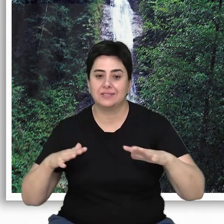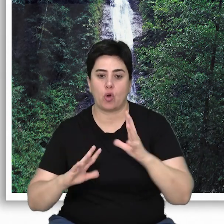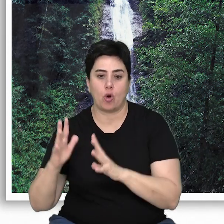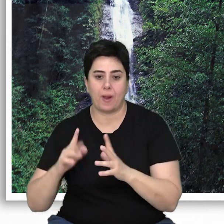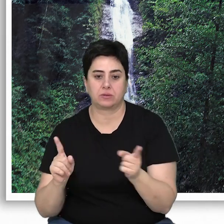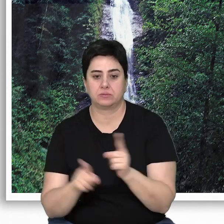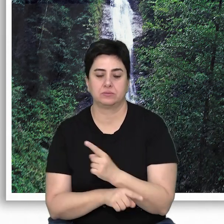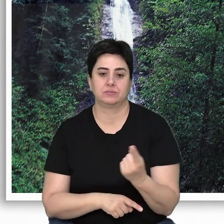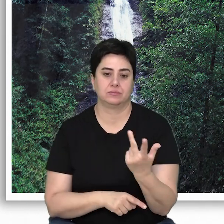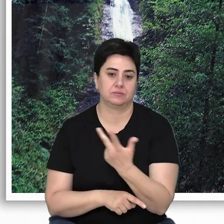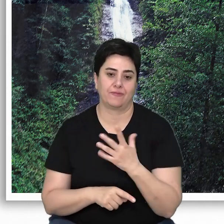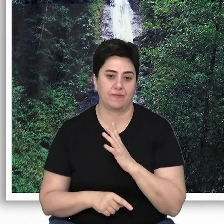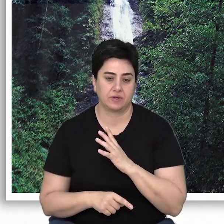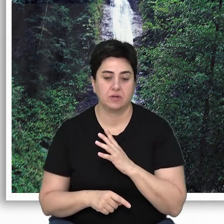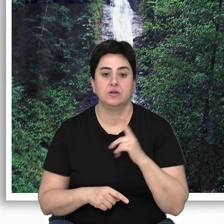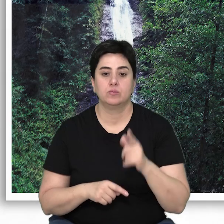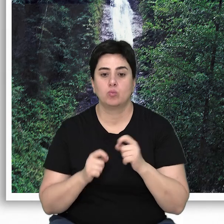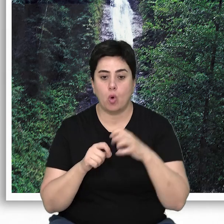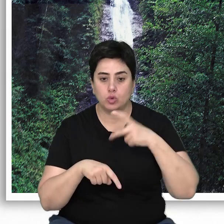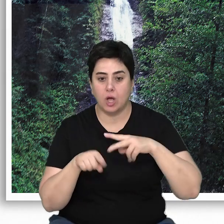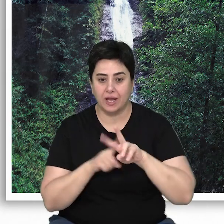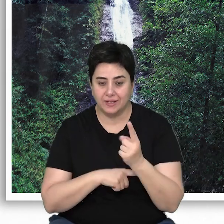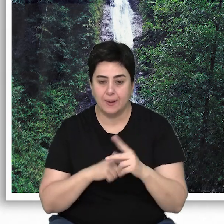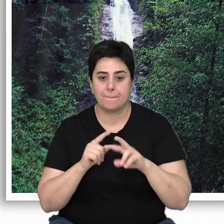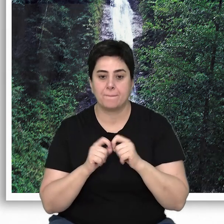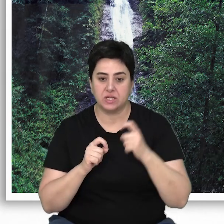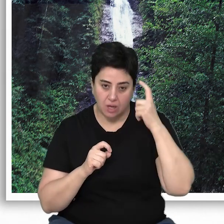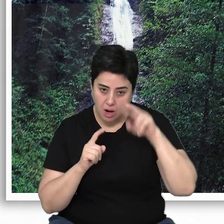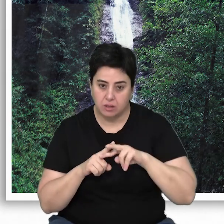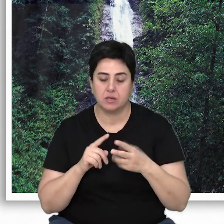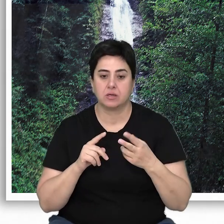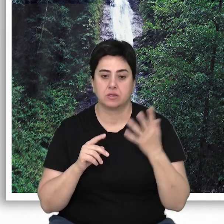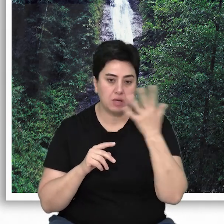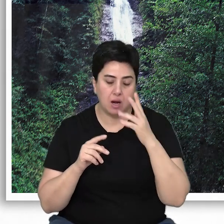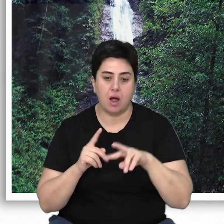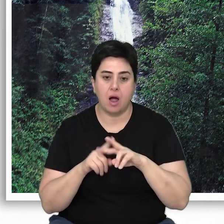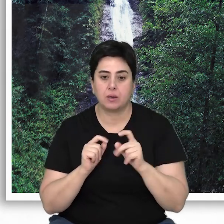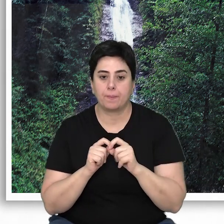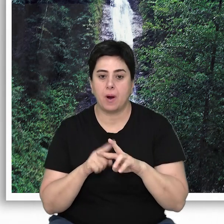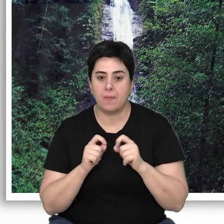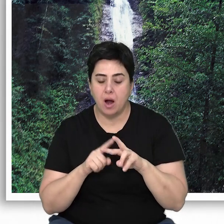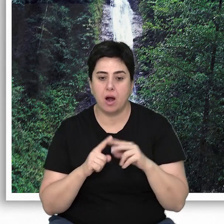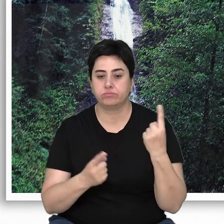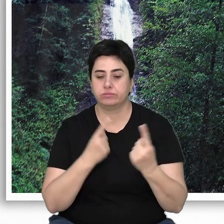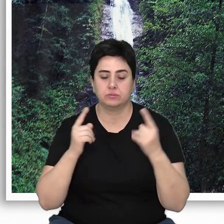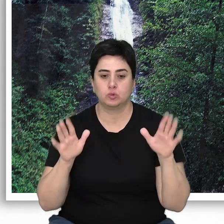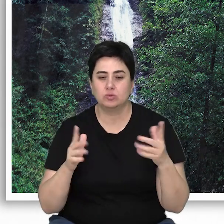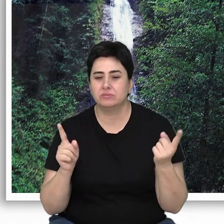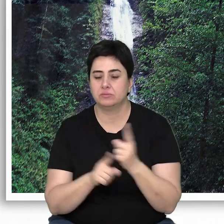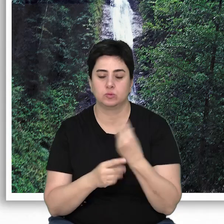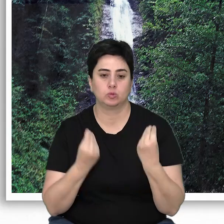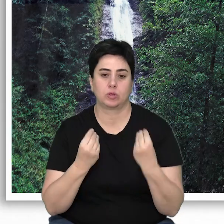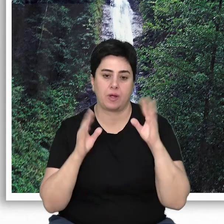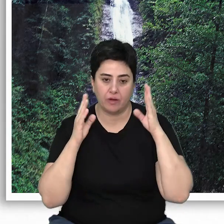çeşitlilik göstermekte. Ve bozayı, başak, kuş tavuğu, kara akbaba gibi göz kamaştırıcı türleri de